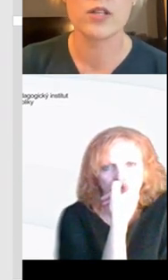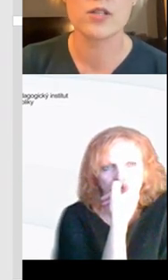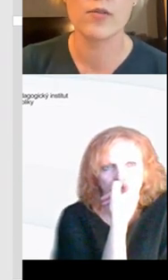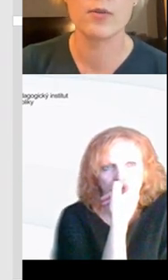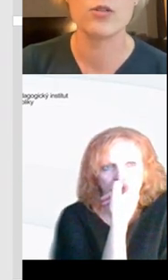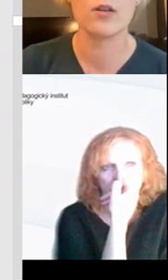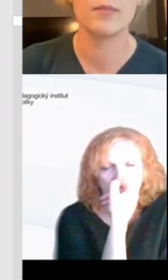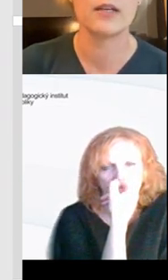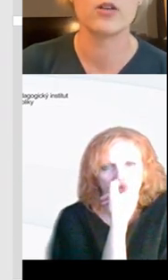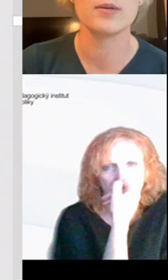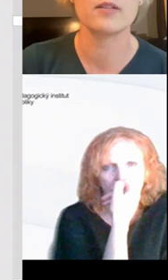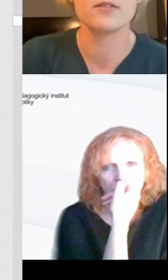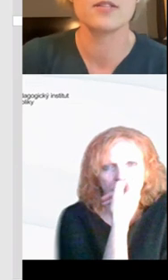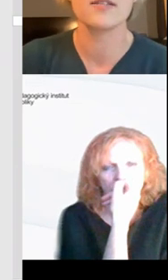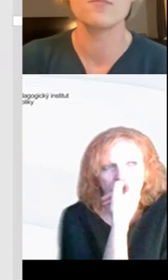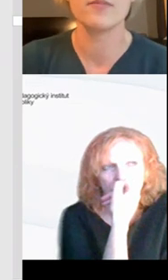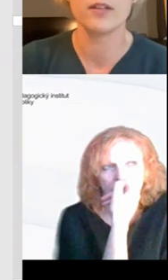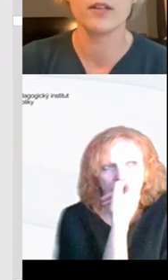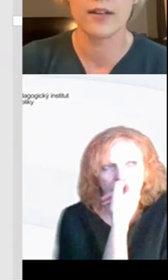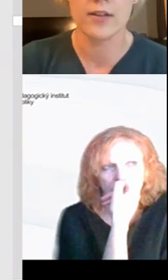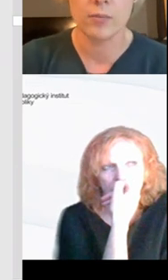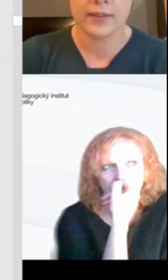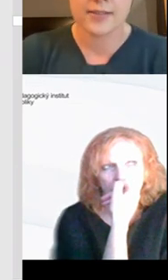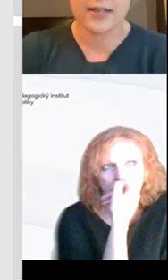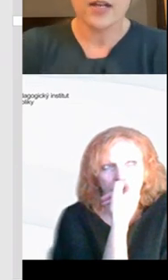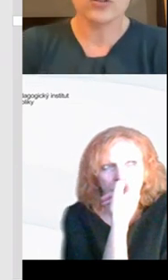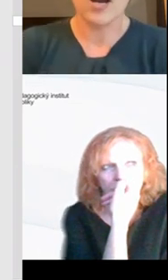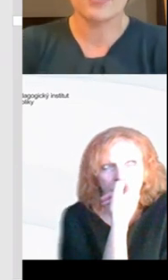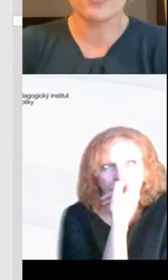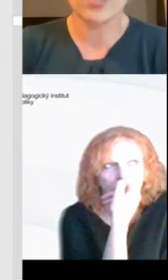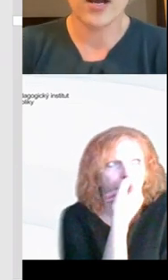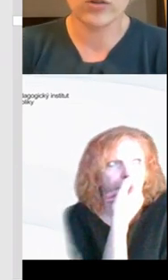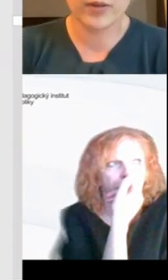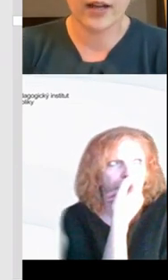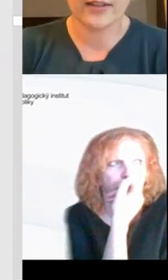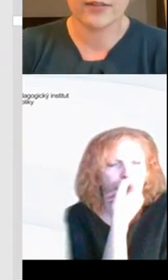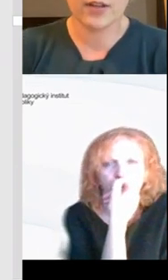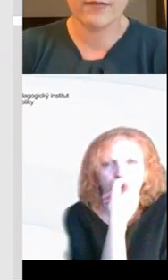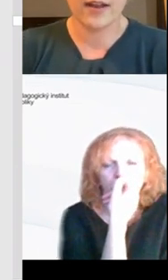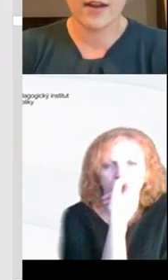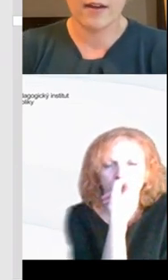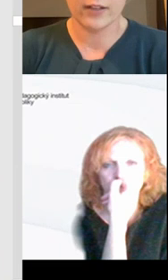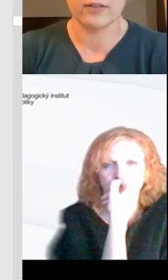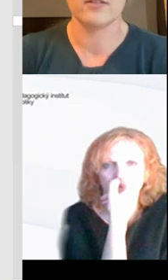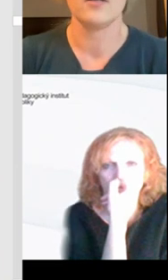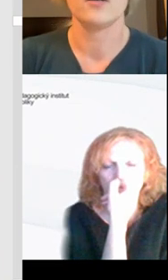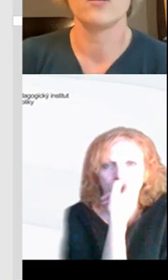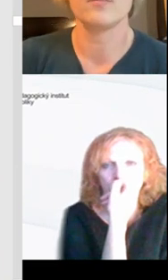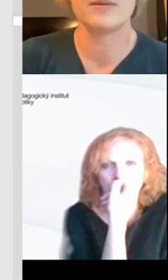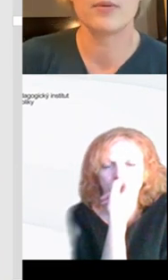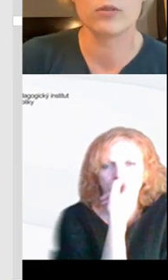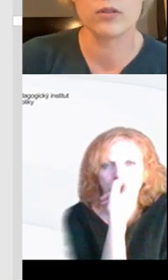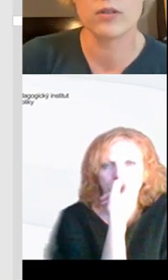Je důležité si uvědomit, že my, jako kdyby se snažíme v té digitální kompetenci, to, aby ten žák uměl aktivně vyhledávat.